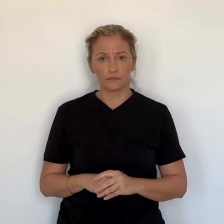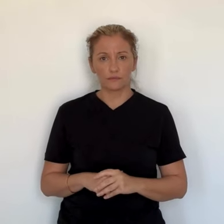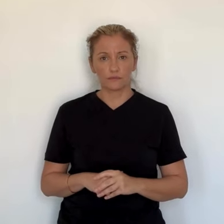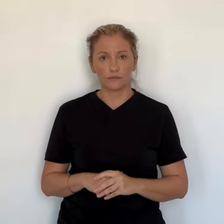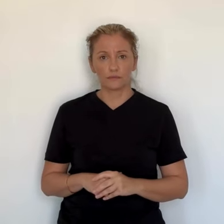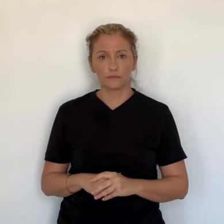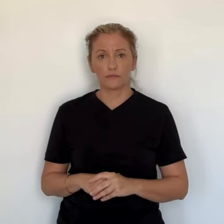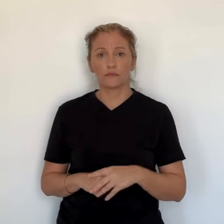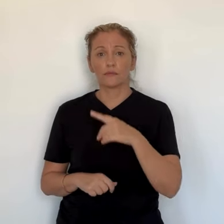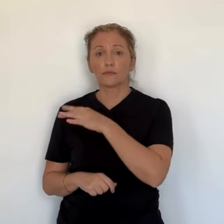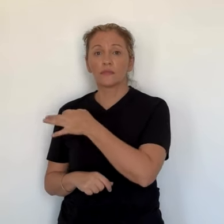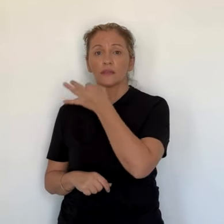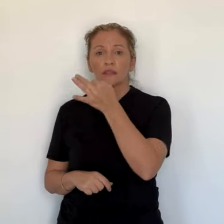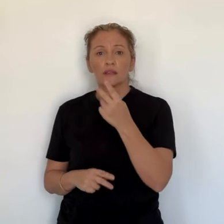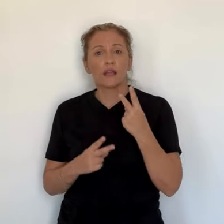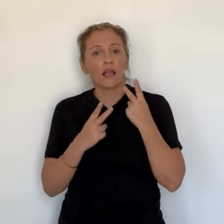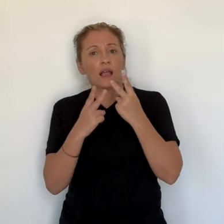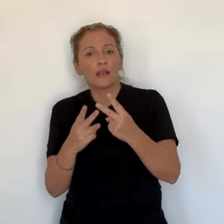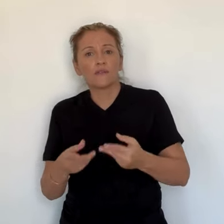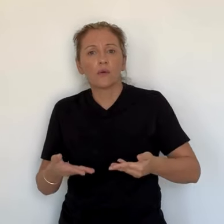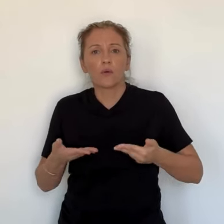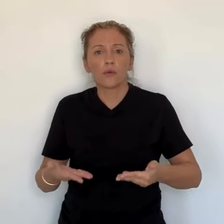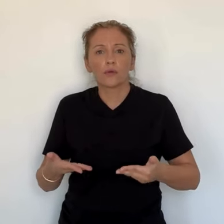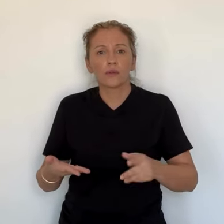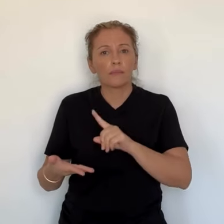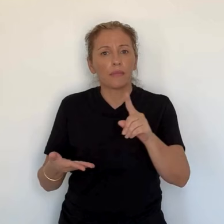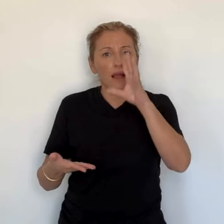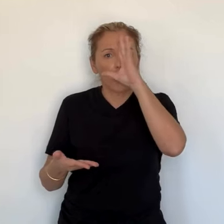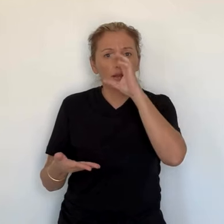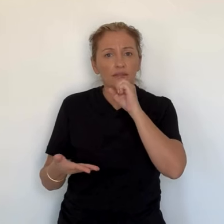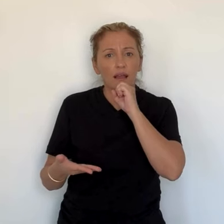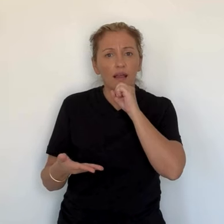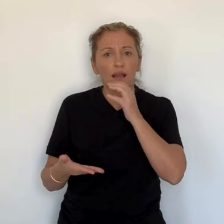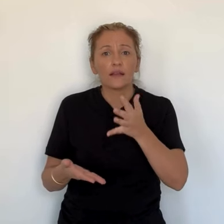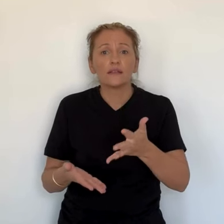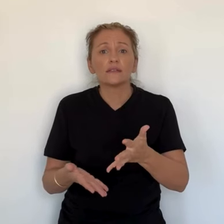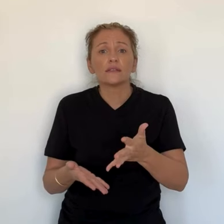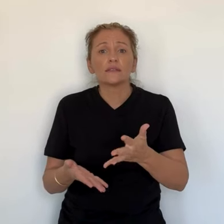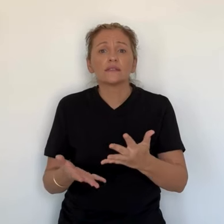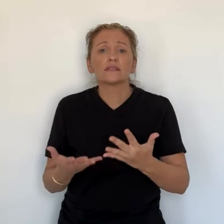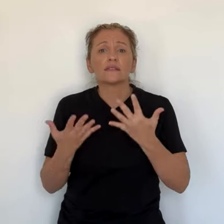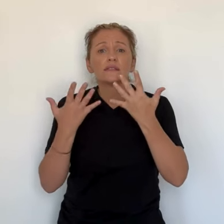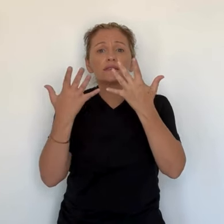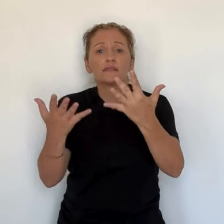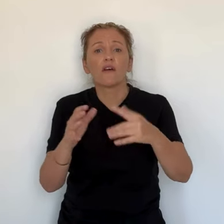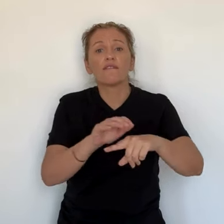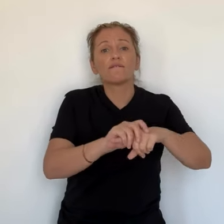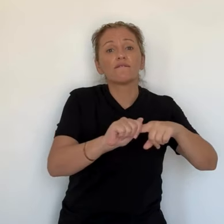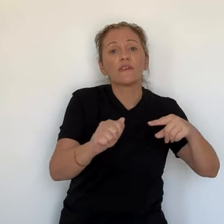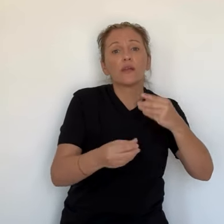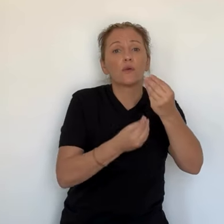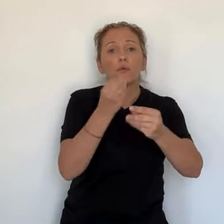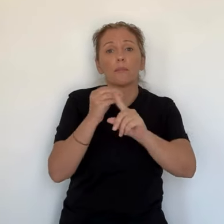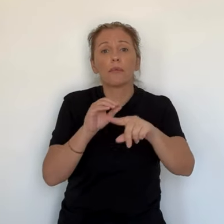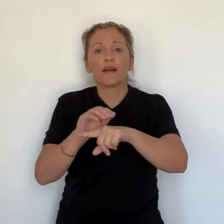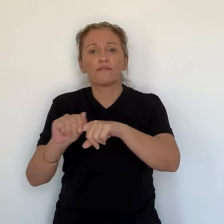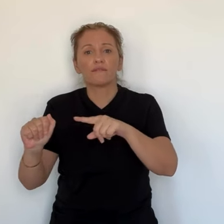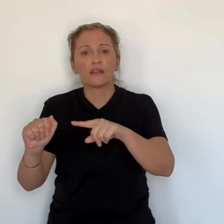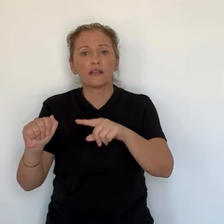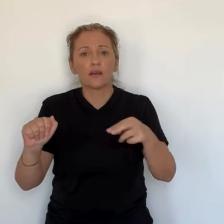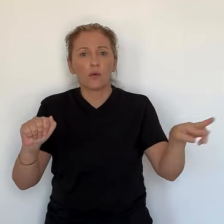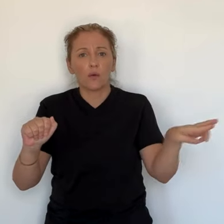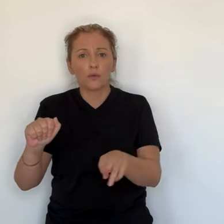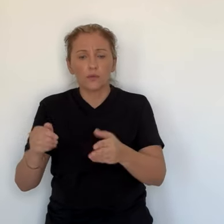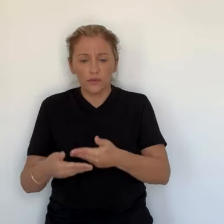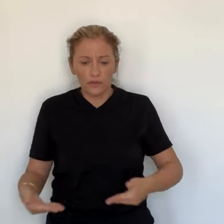pas été sanctionné comme ça par hasard. Sur dix ans, ce qui s'est passé ou ce qui ne s'est pas